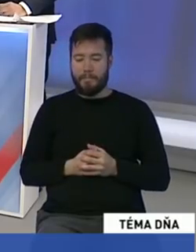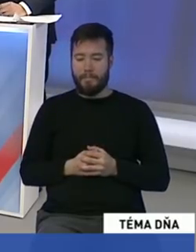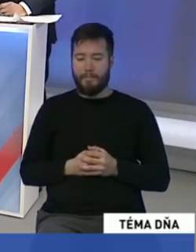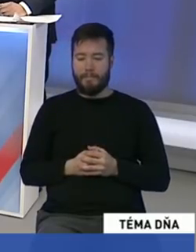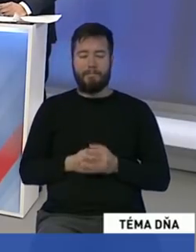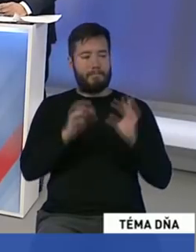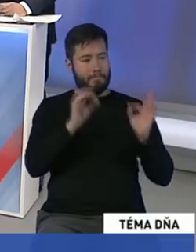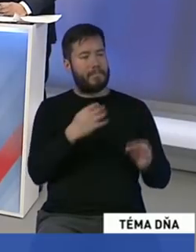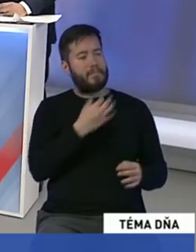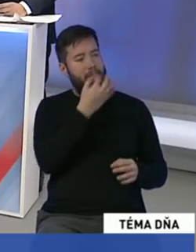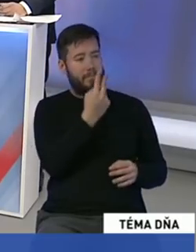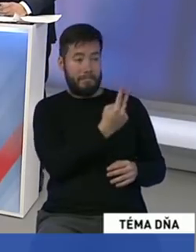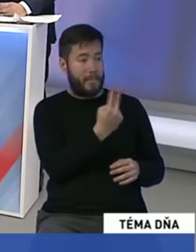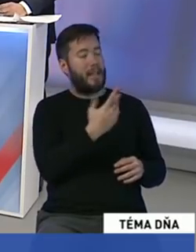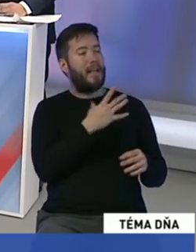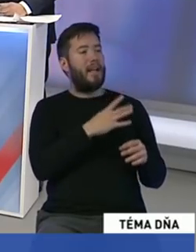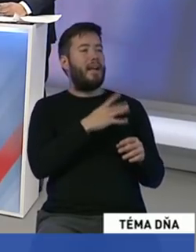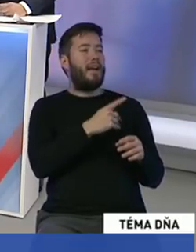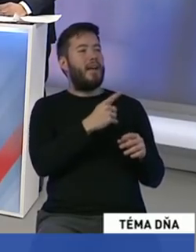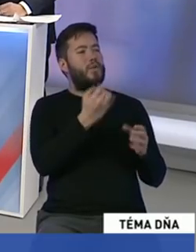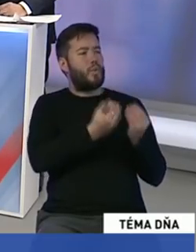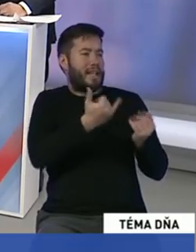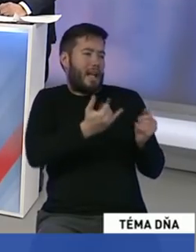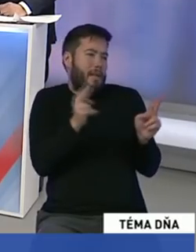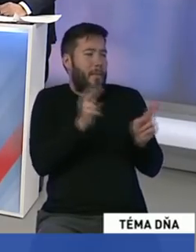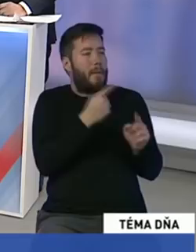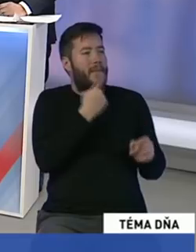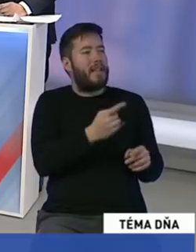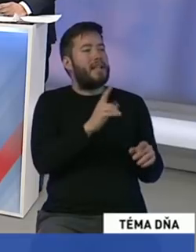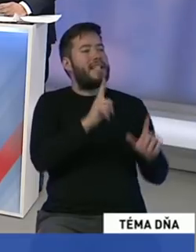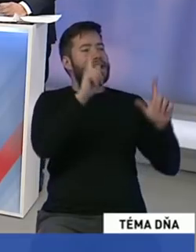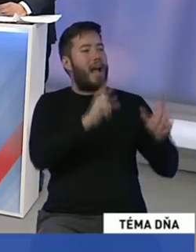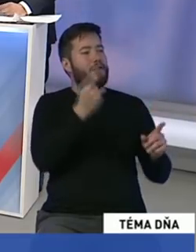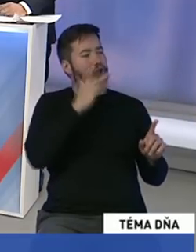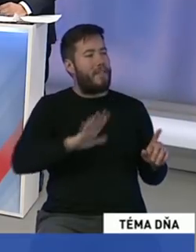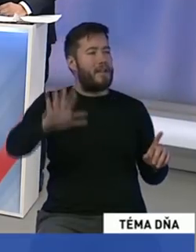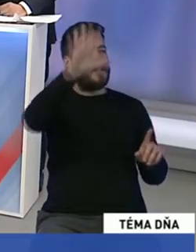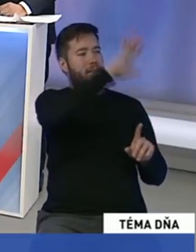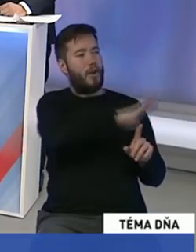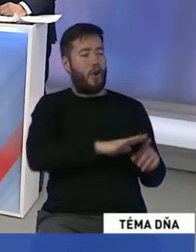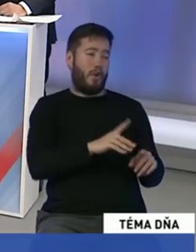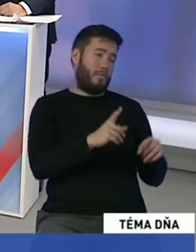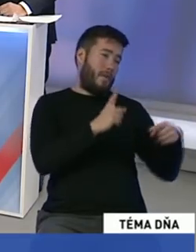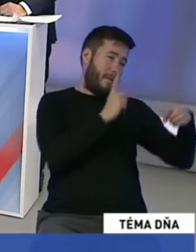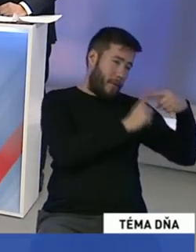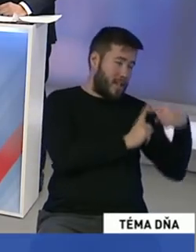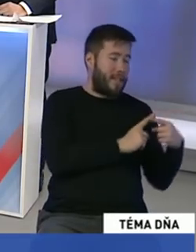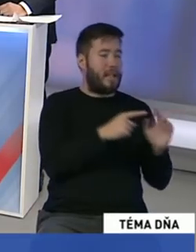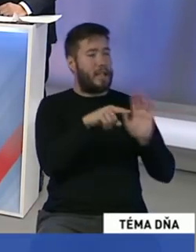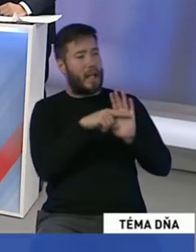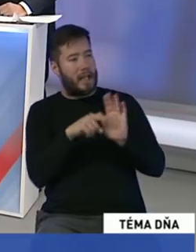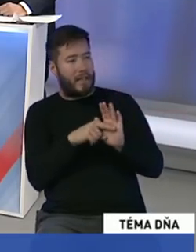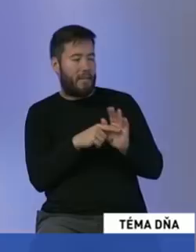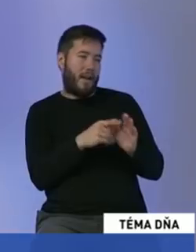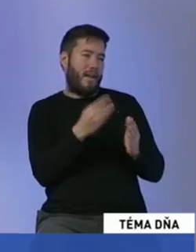stav Slovenska. V akej situácii sa teda nachádzame. môžete vyzdvihnúť aj negatíva, ale aj teda pozitíva. Čo vy považujete za